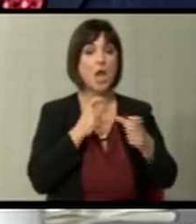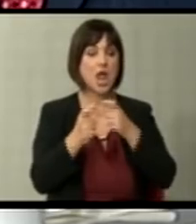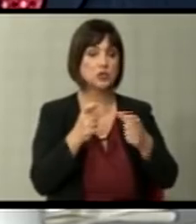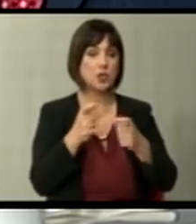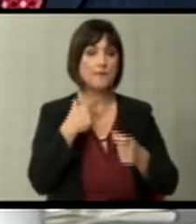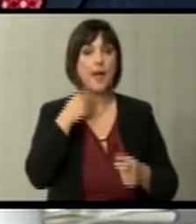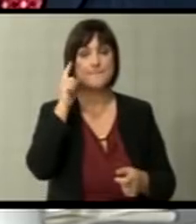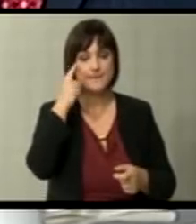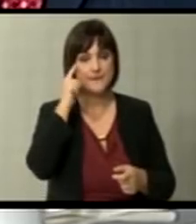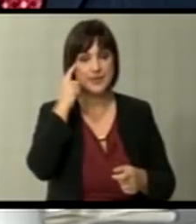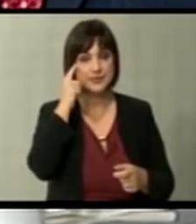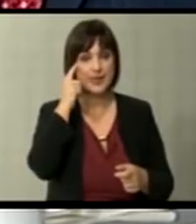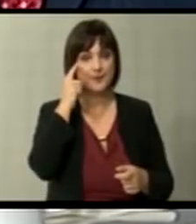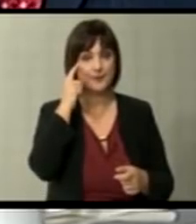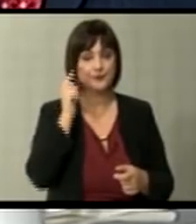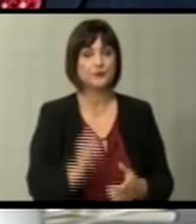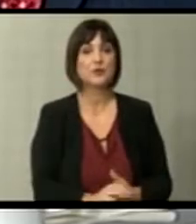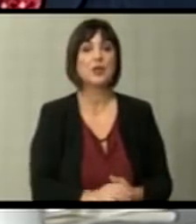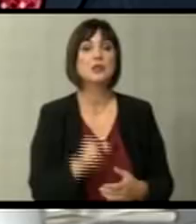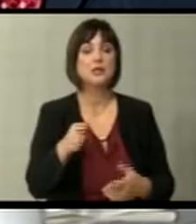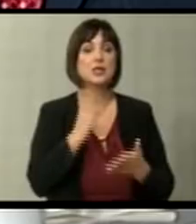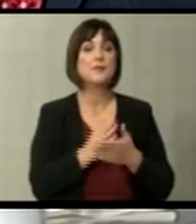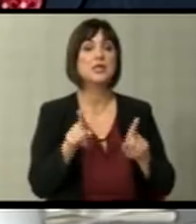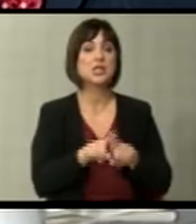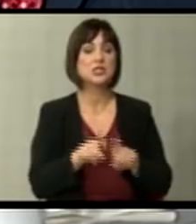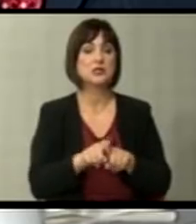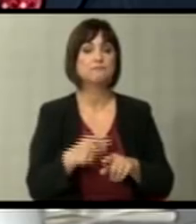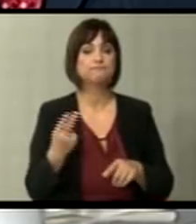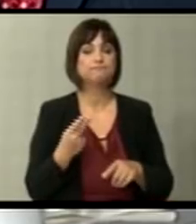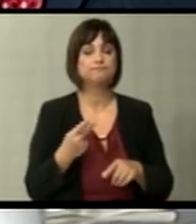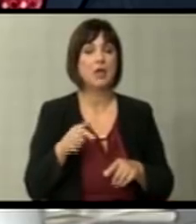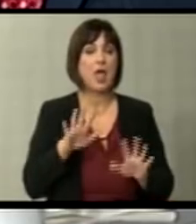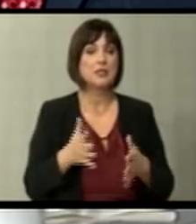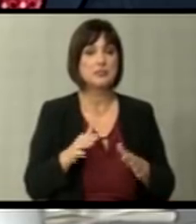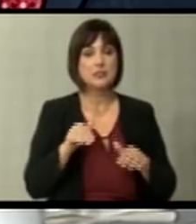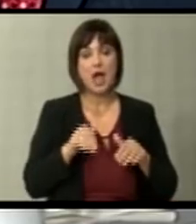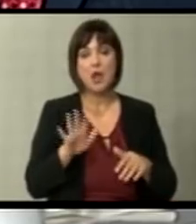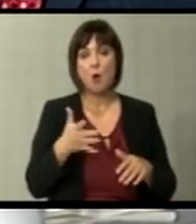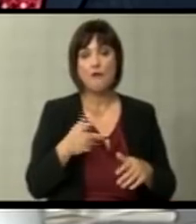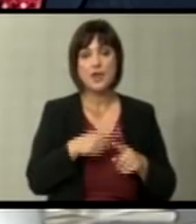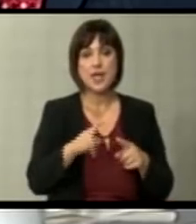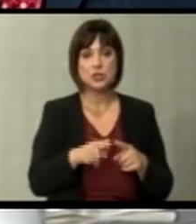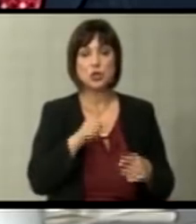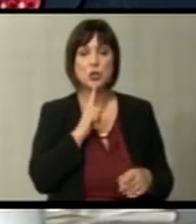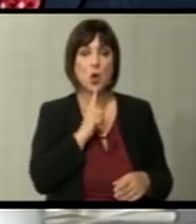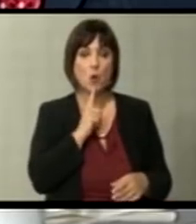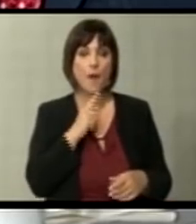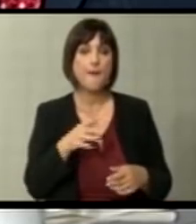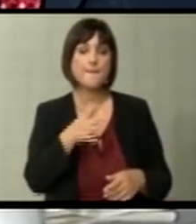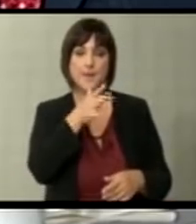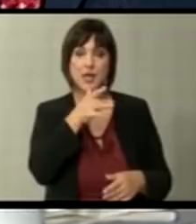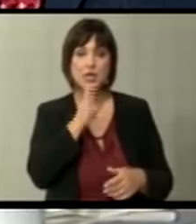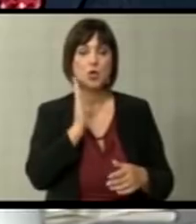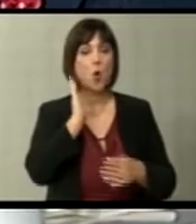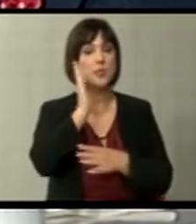мислам дека тие ќе бидат исто така резервирани дали ја ова начинот на кој Македонија